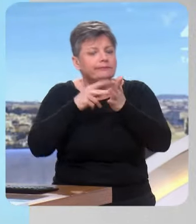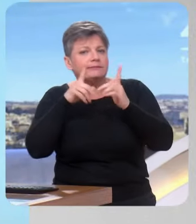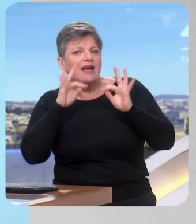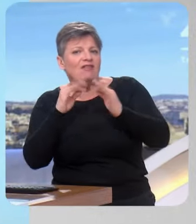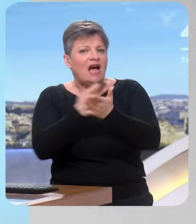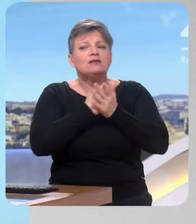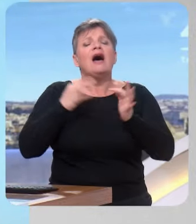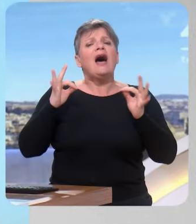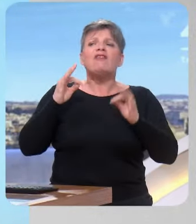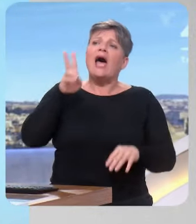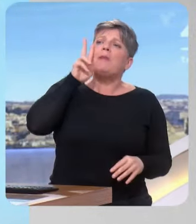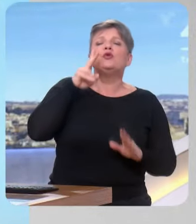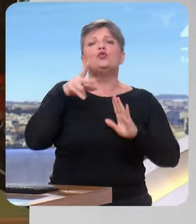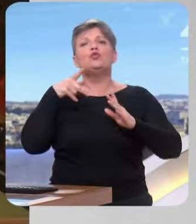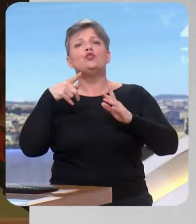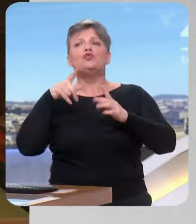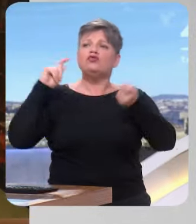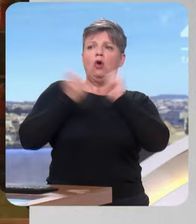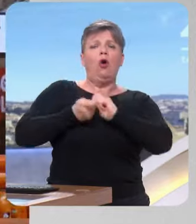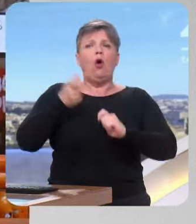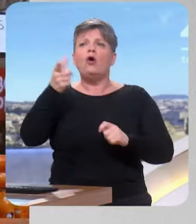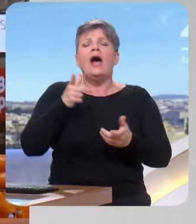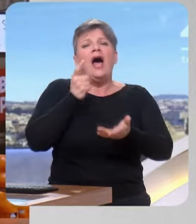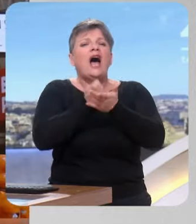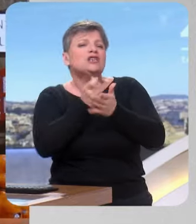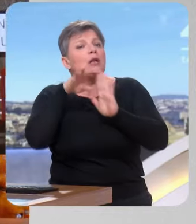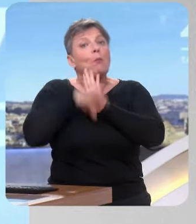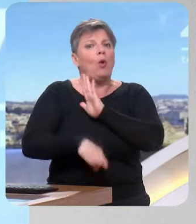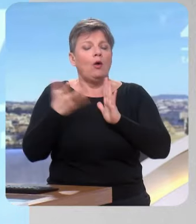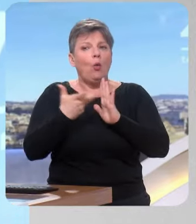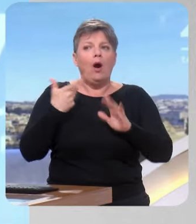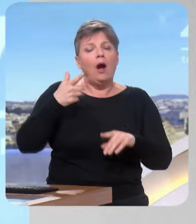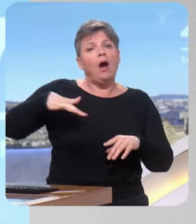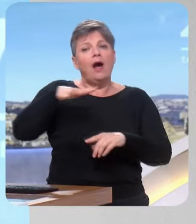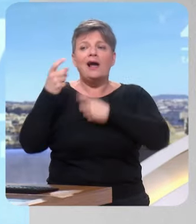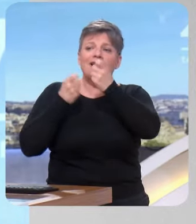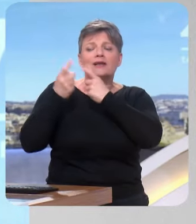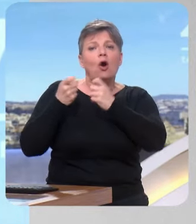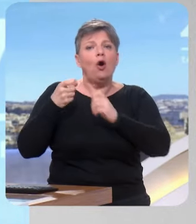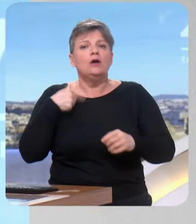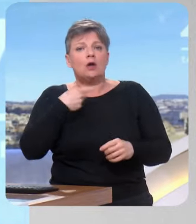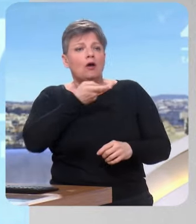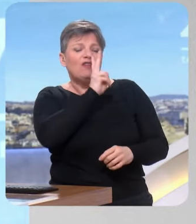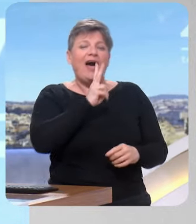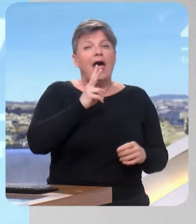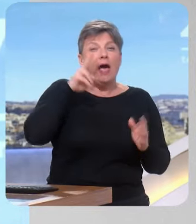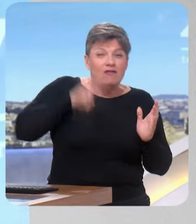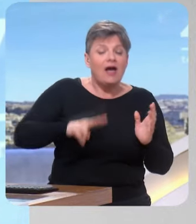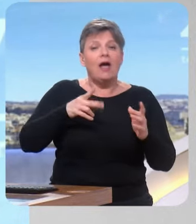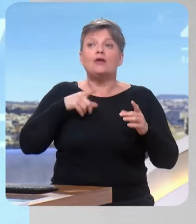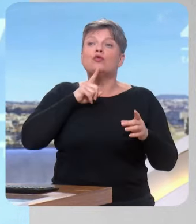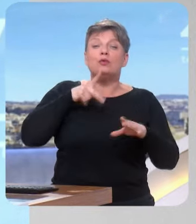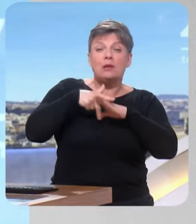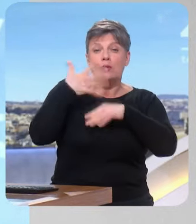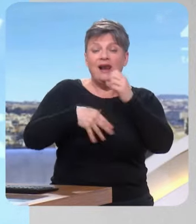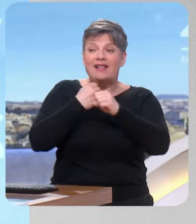changements d'habitude, qu-ce que vous vendez moins ? Sur quoi les clients rognent ? Alors, on a une conséquence directe de la loi de Crozaille. Ce qu'on vend vraiment moins depuis le